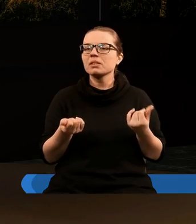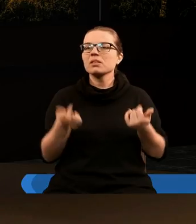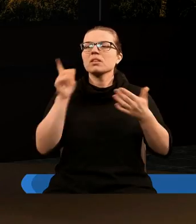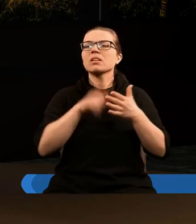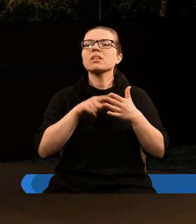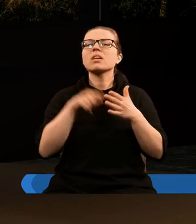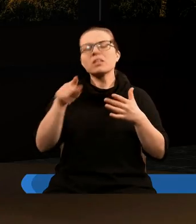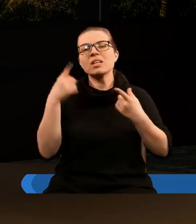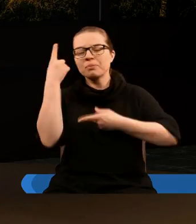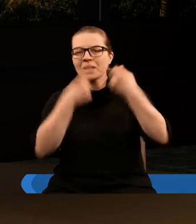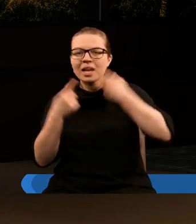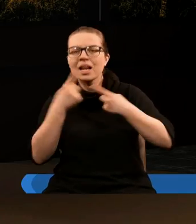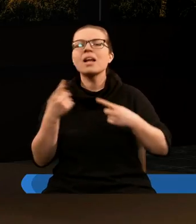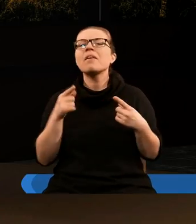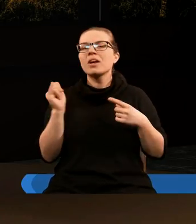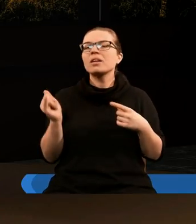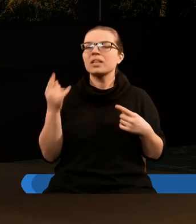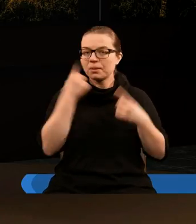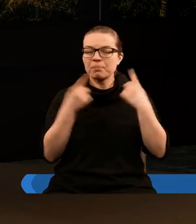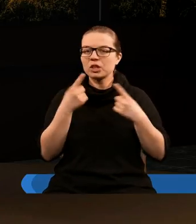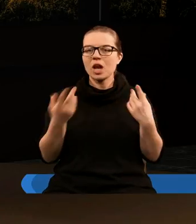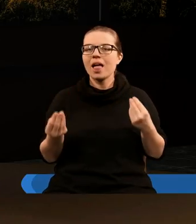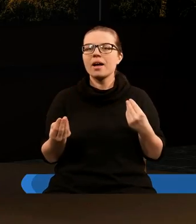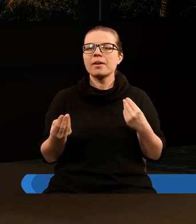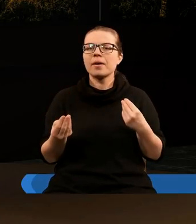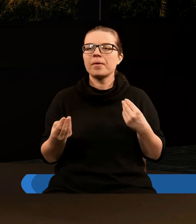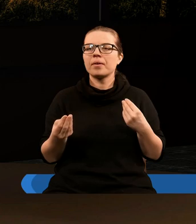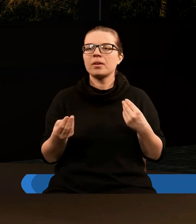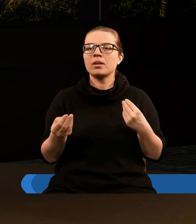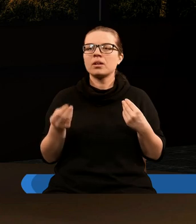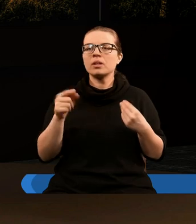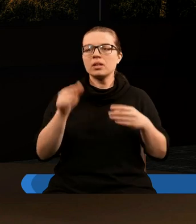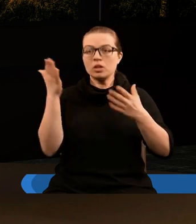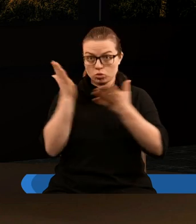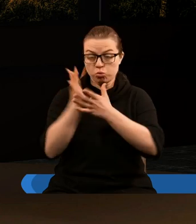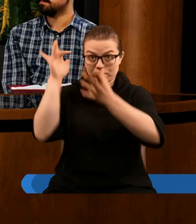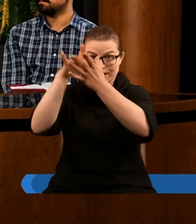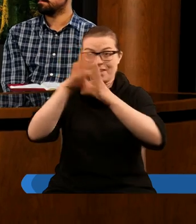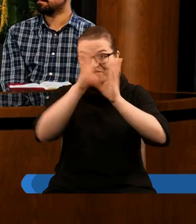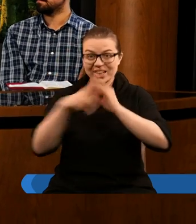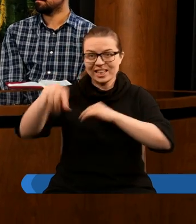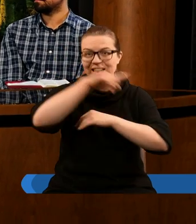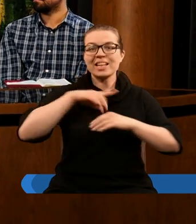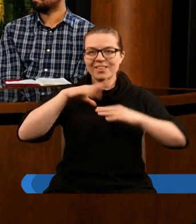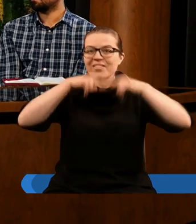zawsze się na tym zastanawiam i myślę, że kiedy już się tam razem wszyscy znajdziemy w niebie,